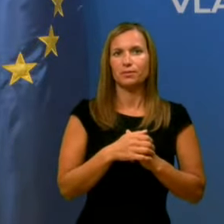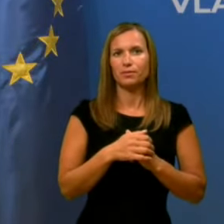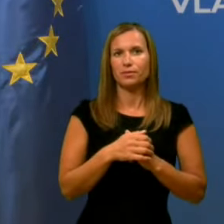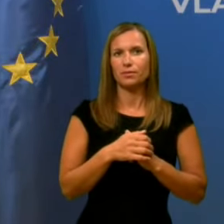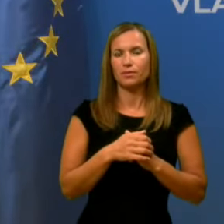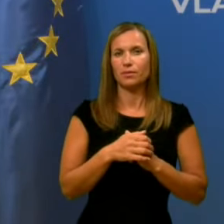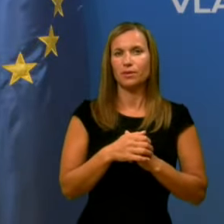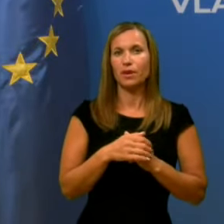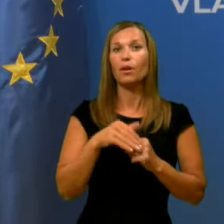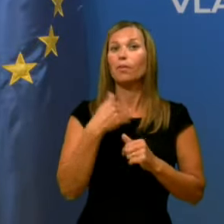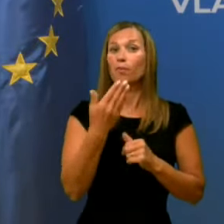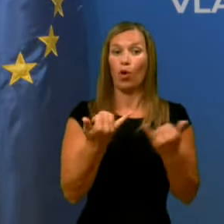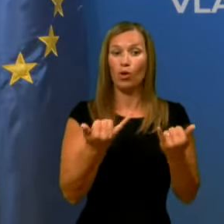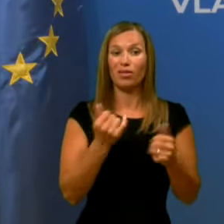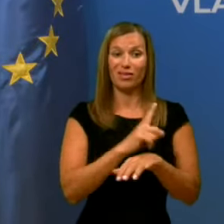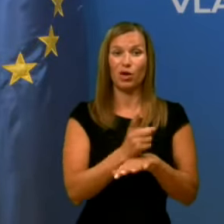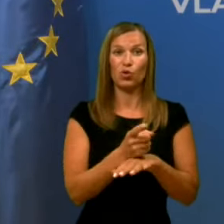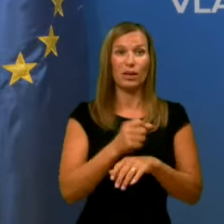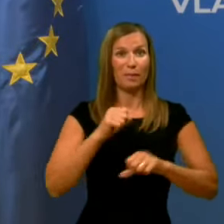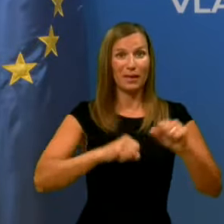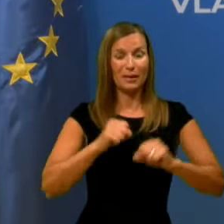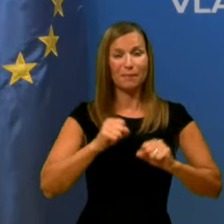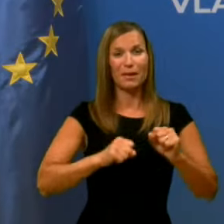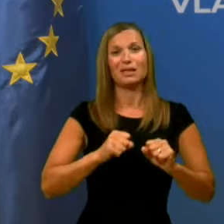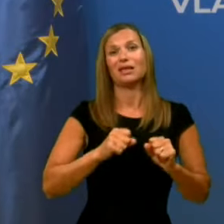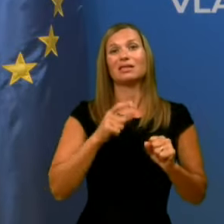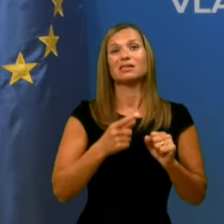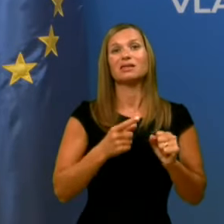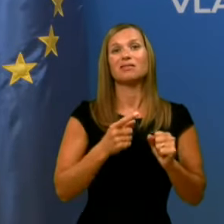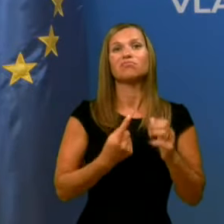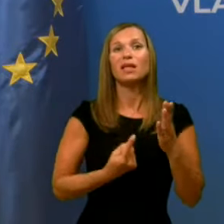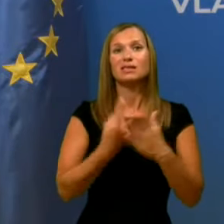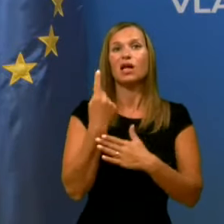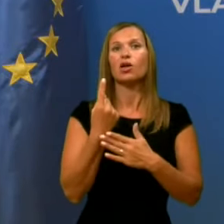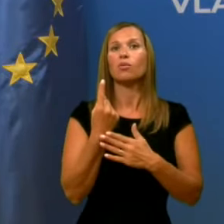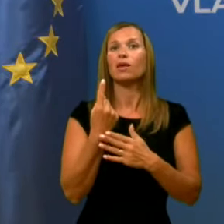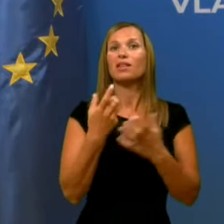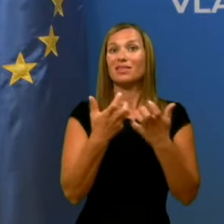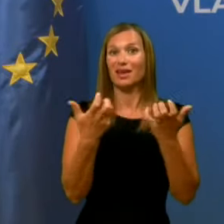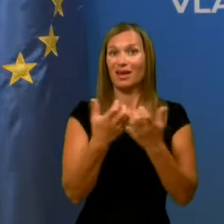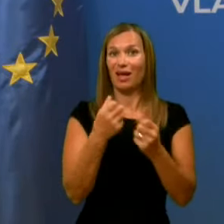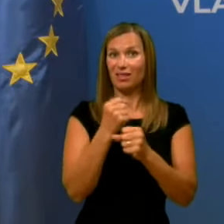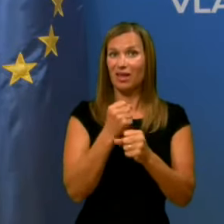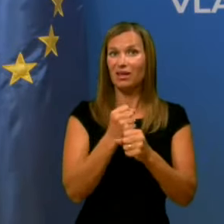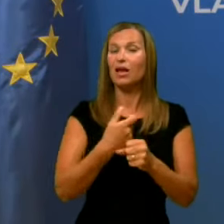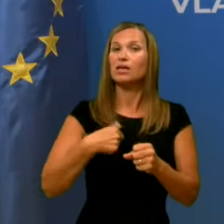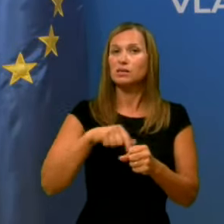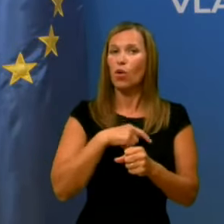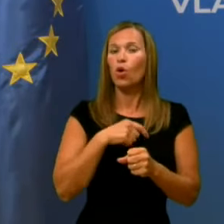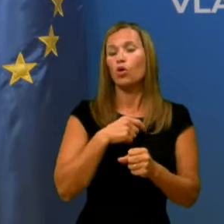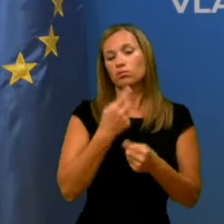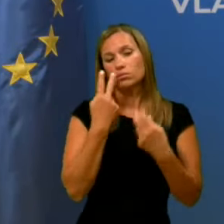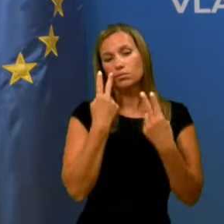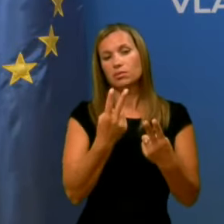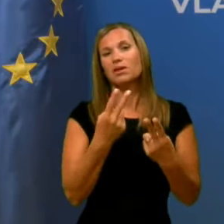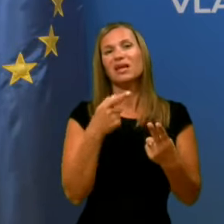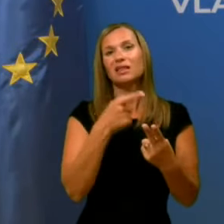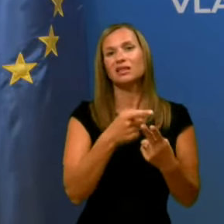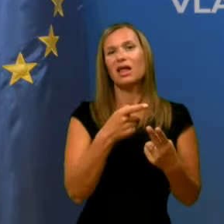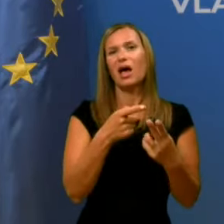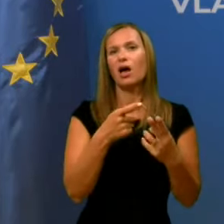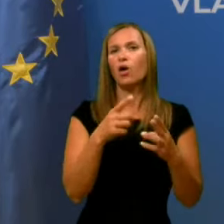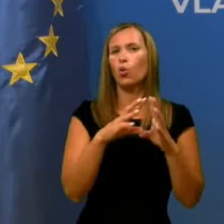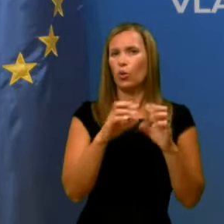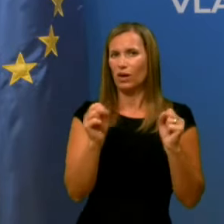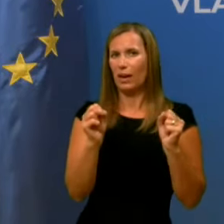po trenutnem gibanju, oziroma stanju trga dela ocenili, da je ta ukrep za enkrat še vedno